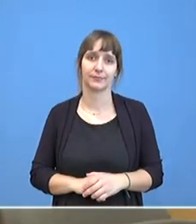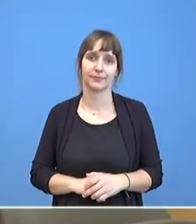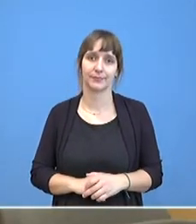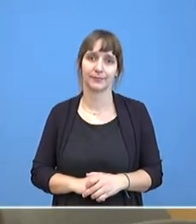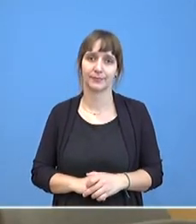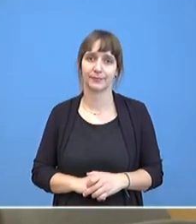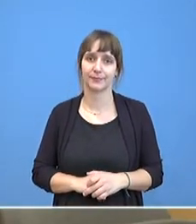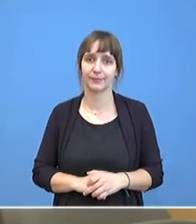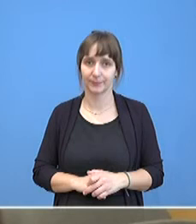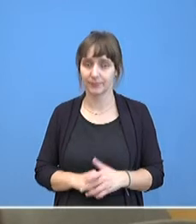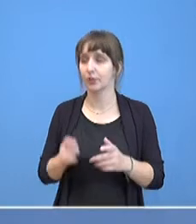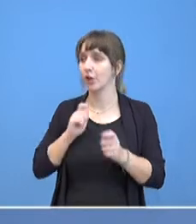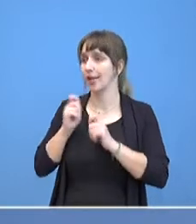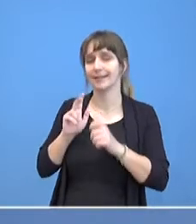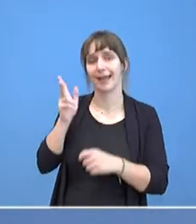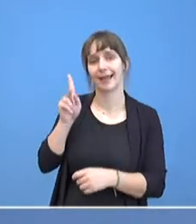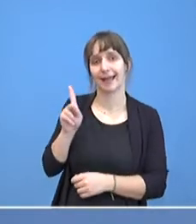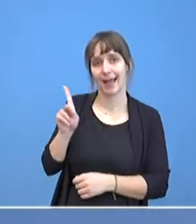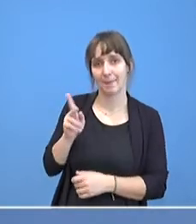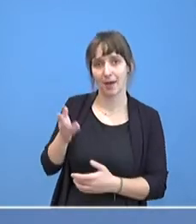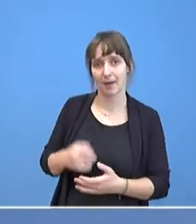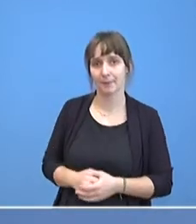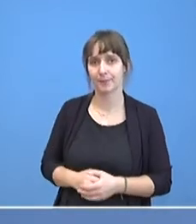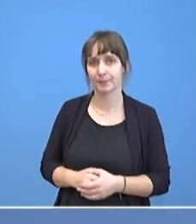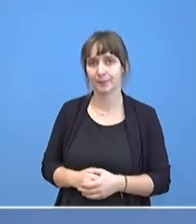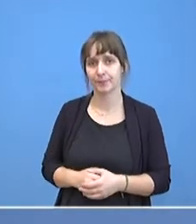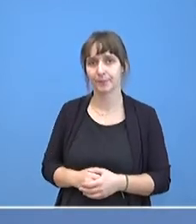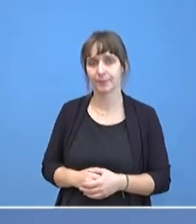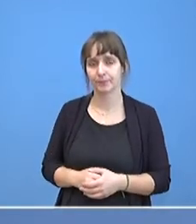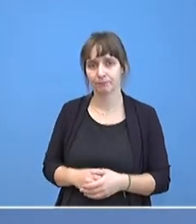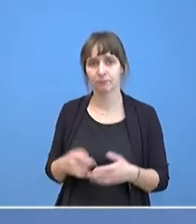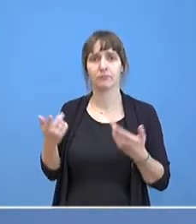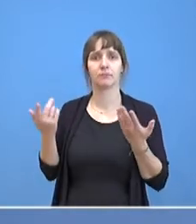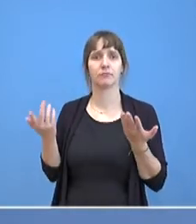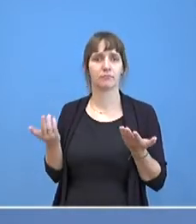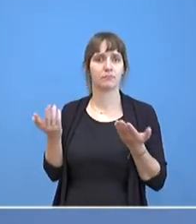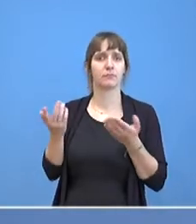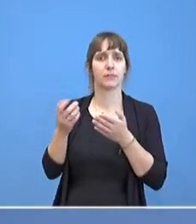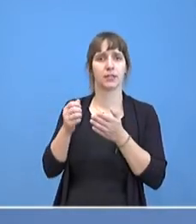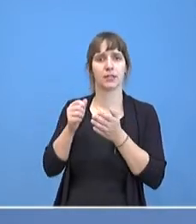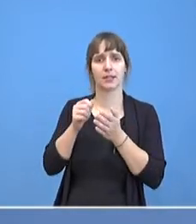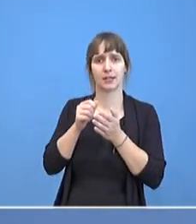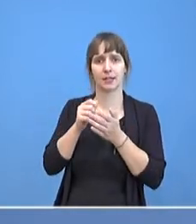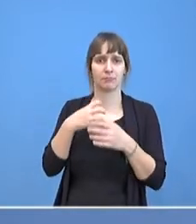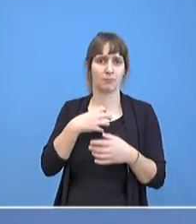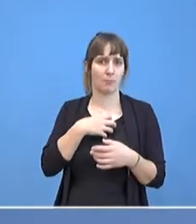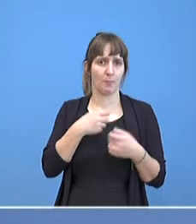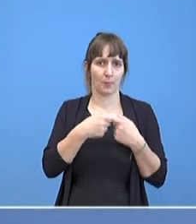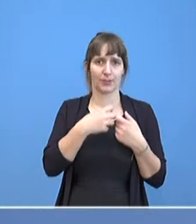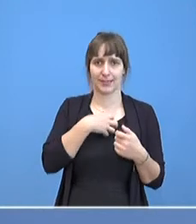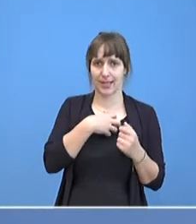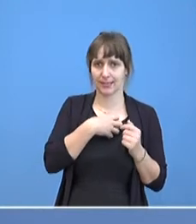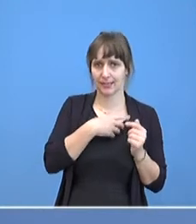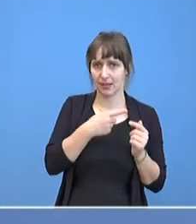Herr Krämer dazu. Wie bewertet die Kanzlerin denn die Gespräche vom Wochenende? Das hat sie am Freitag nicht gesagt.